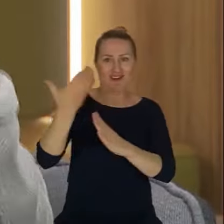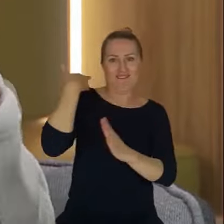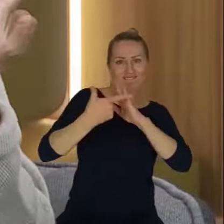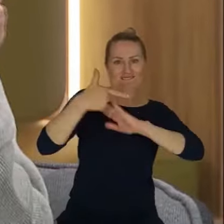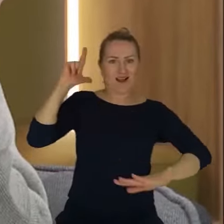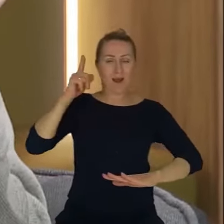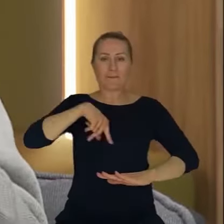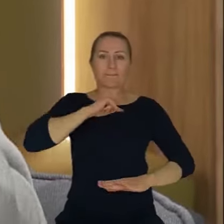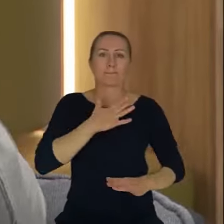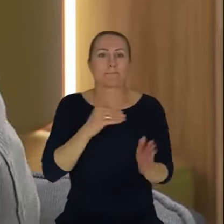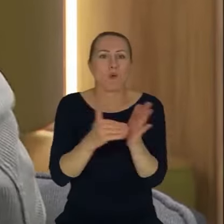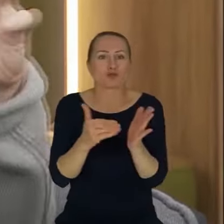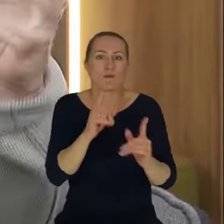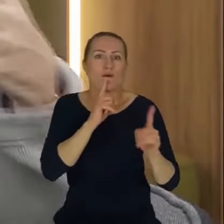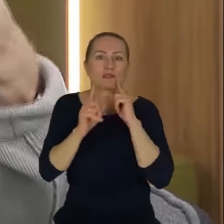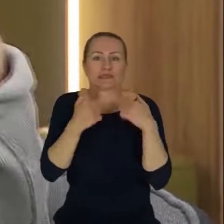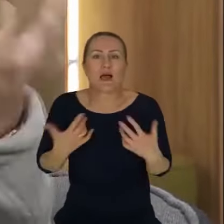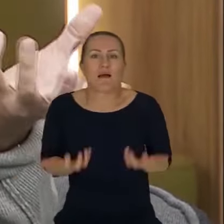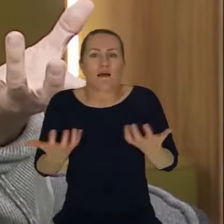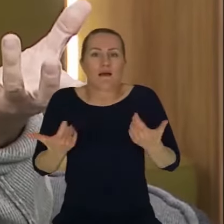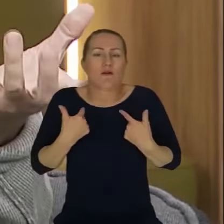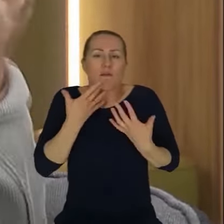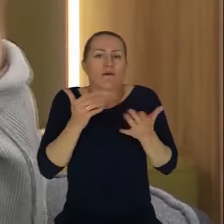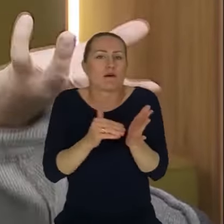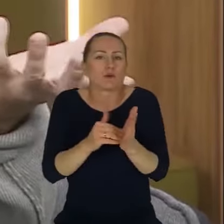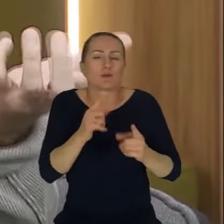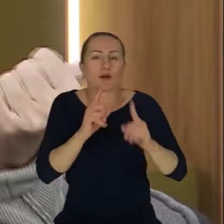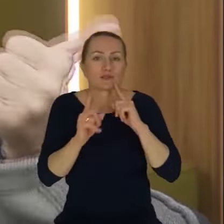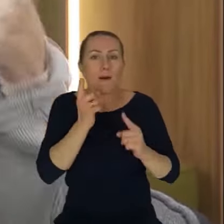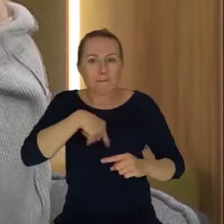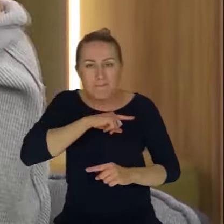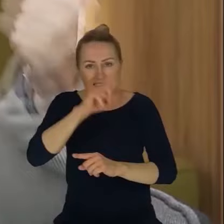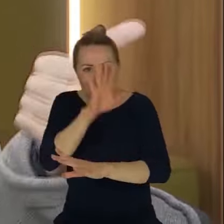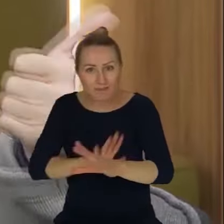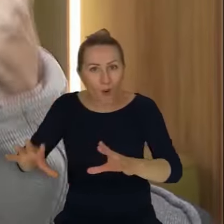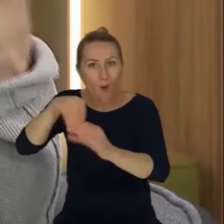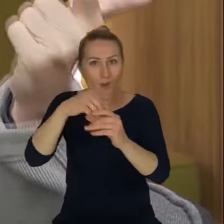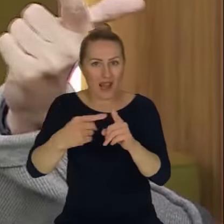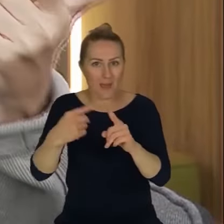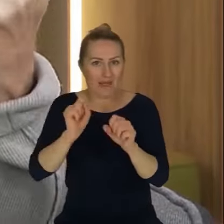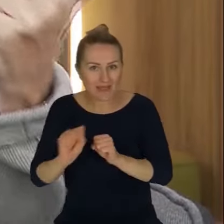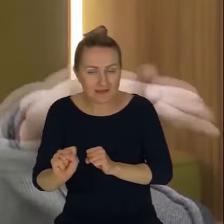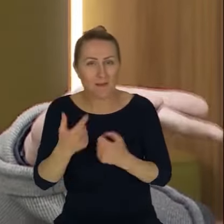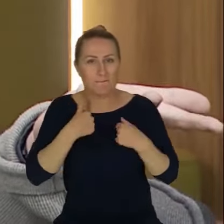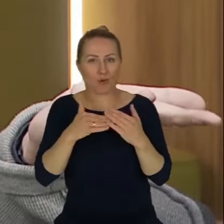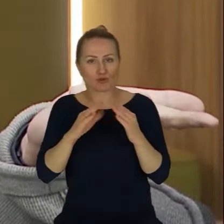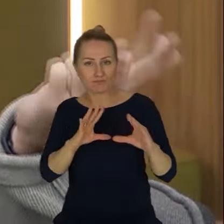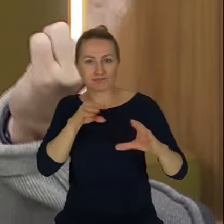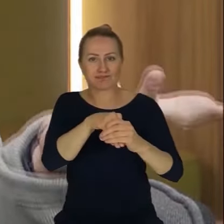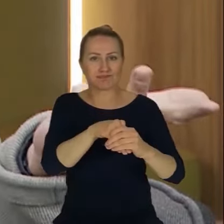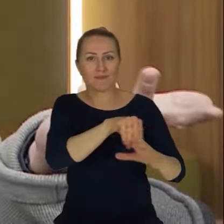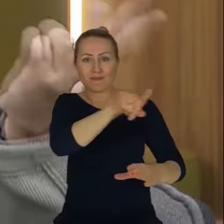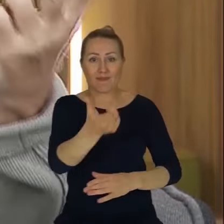widzimy jaka to jest wielka potrzeba i że jesteśmy bytami społecznymi z gruntu i potrzebujemy przynależności, akceptacji i szacunku.